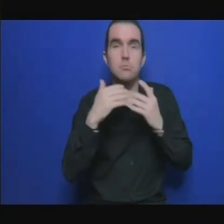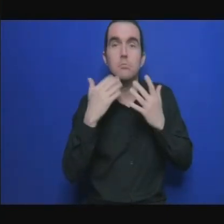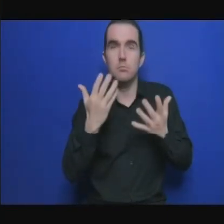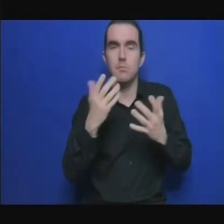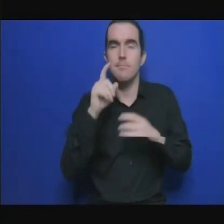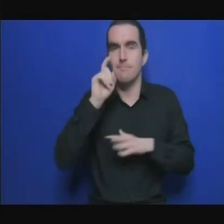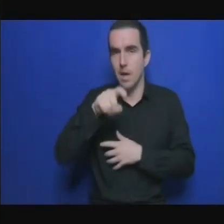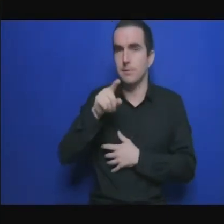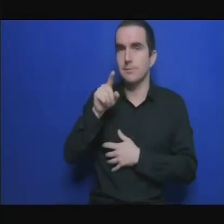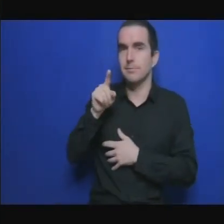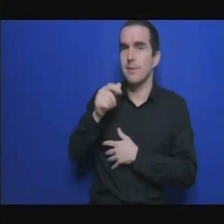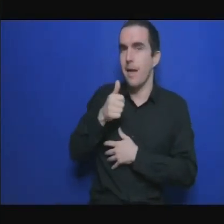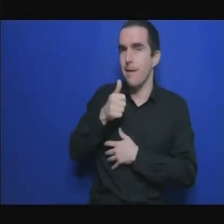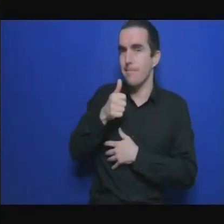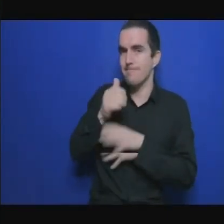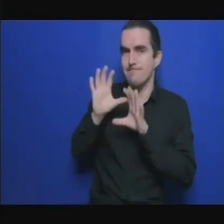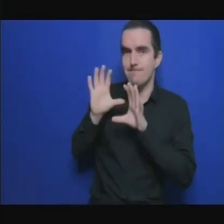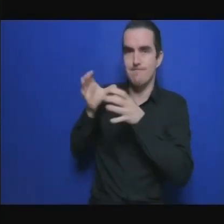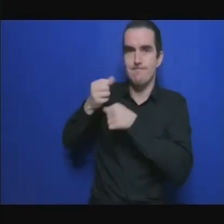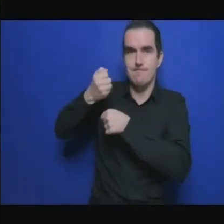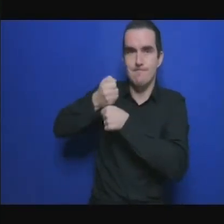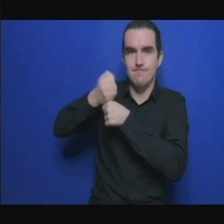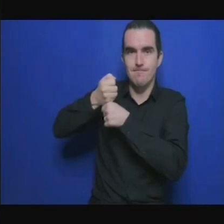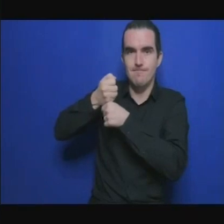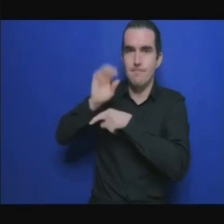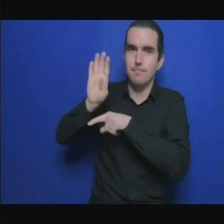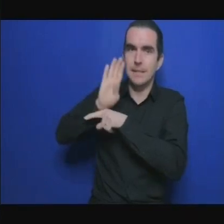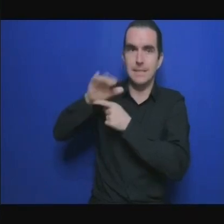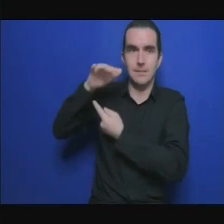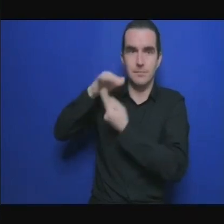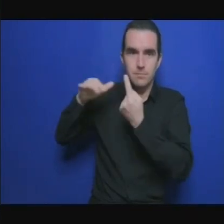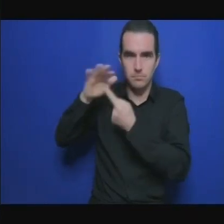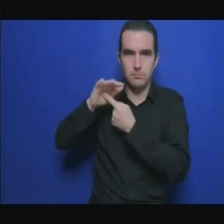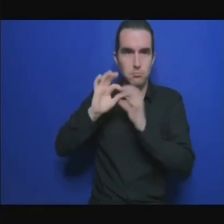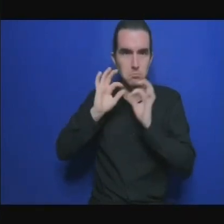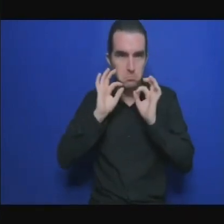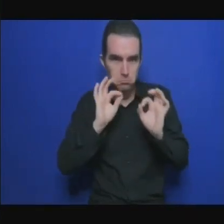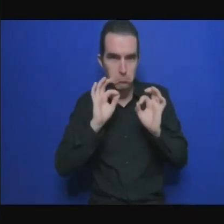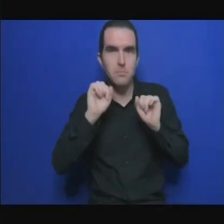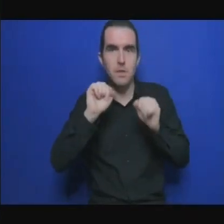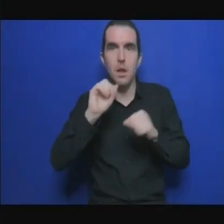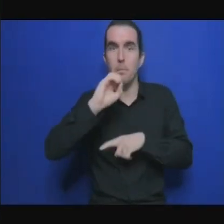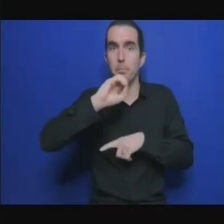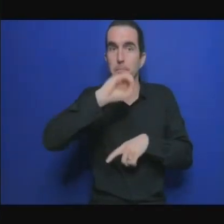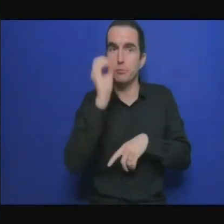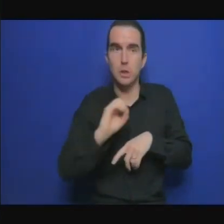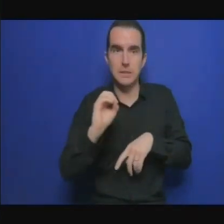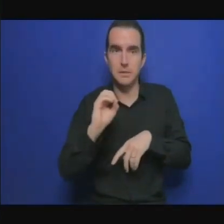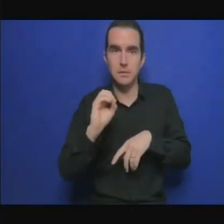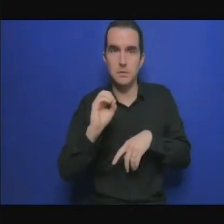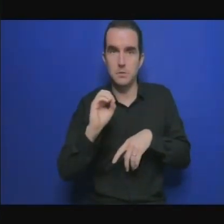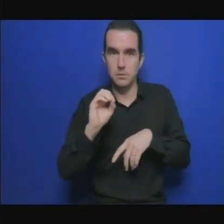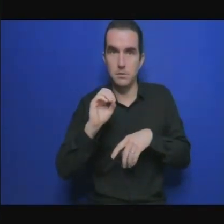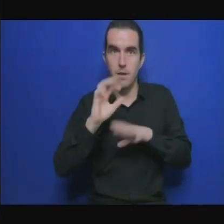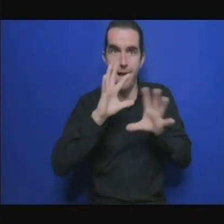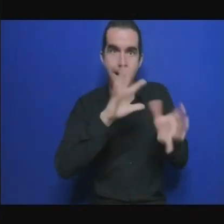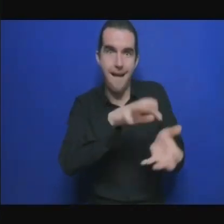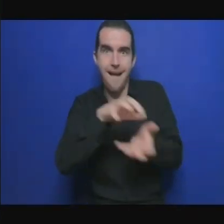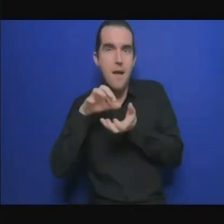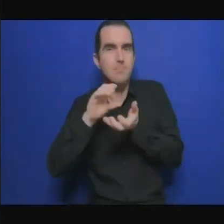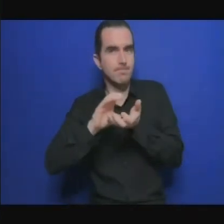nationaux pour qu'ils puissent être utilisés dans le cadre de la contribution de 50% dont parlait Moussa